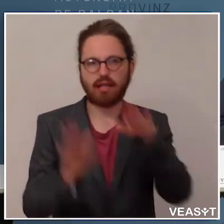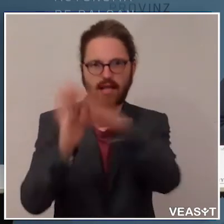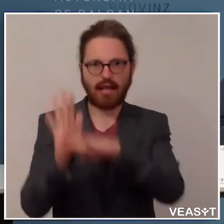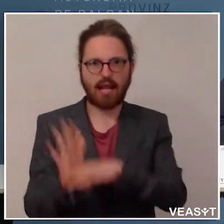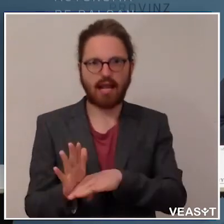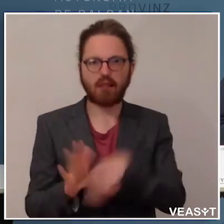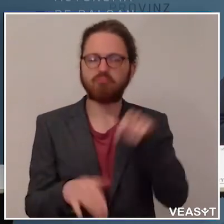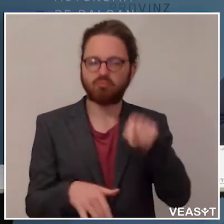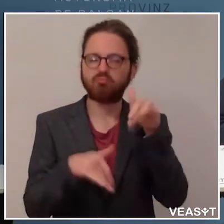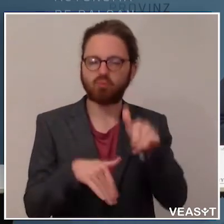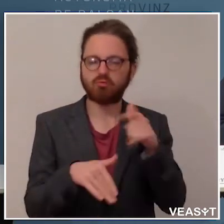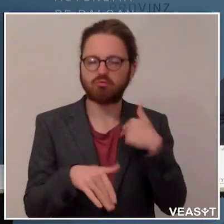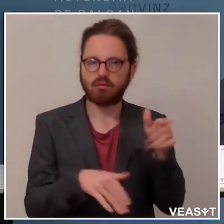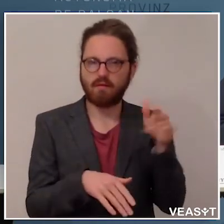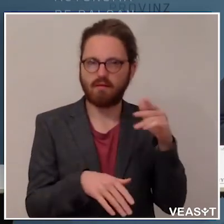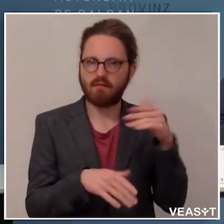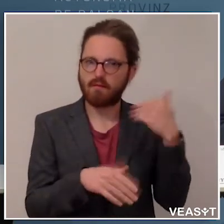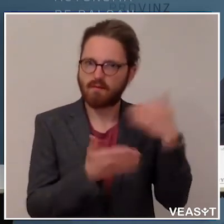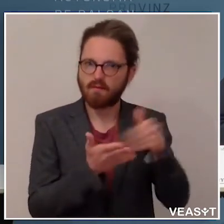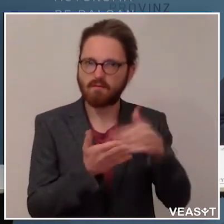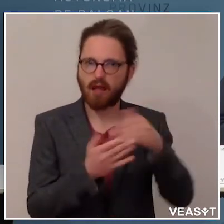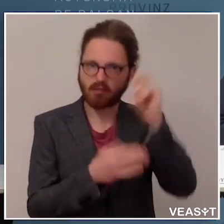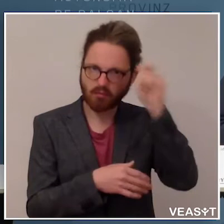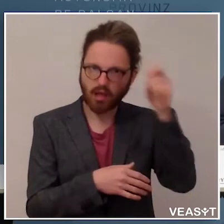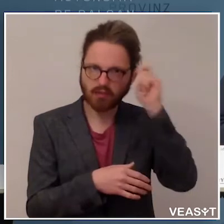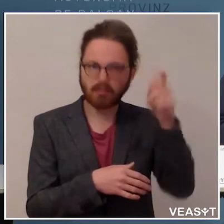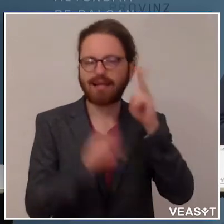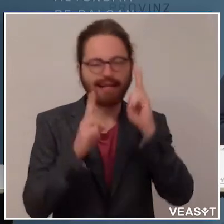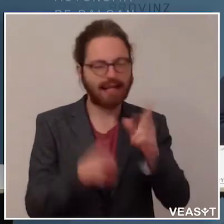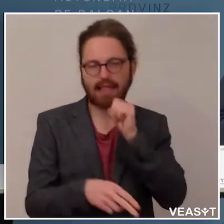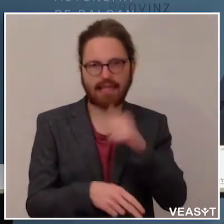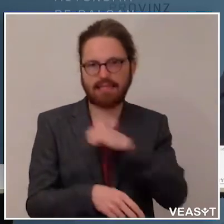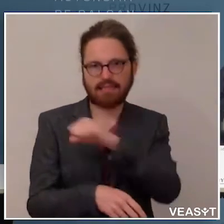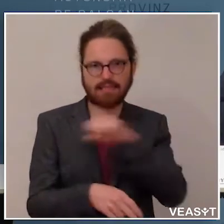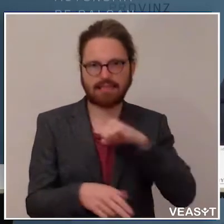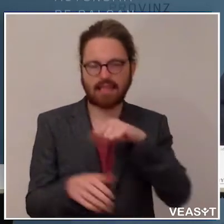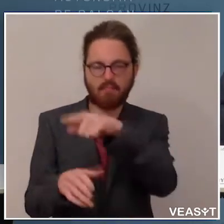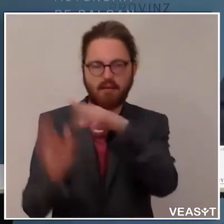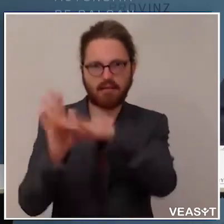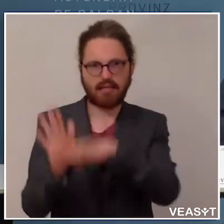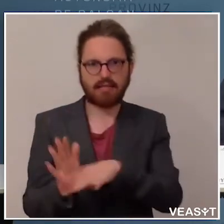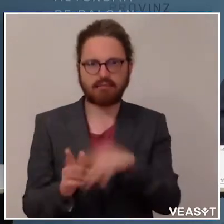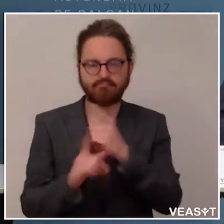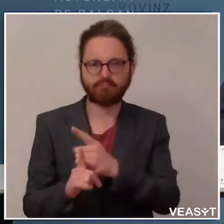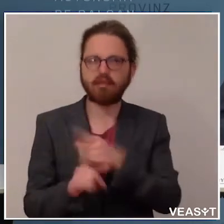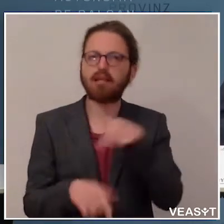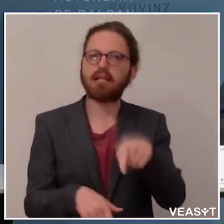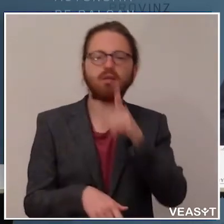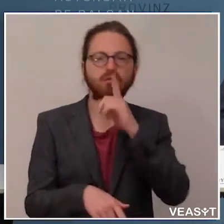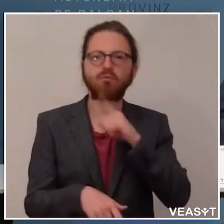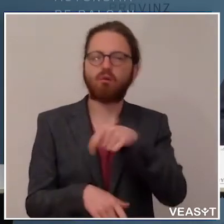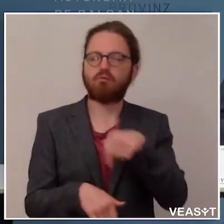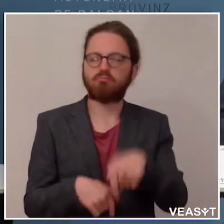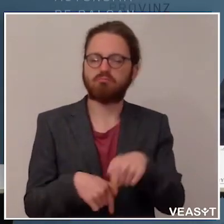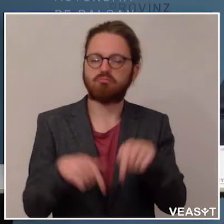berücksichtigen. Das hätten wir im Gesetz nicht eigens regeln können. Das Gesetz schafft die Voraussetzungen, dass man sich in Südtirol dann wieder entsprechend frei bewegen kann.